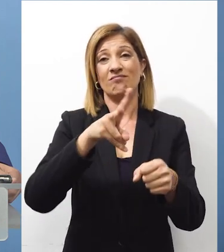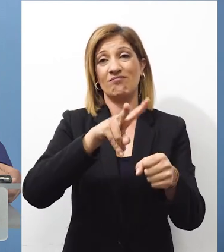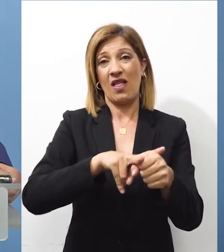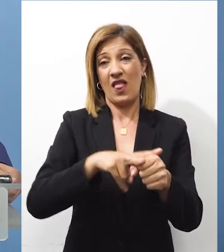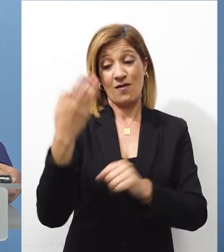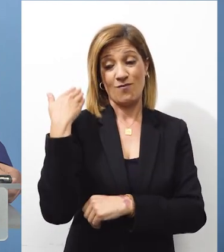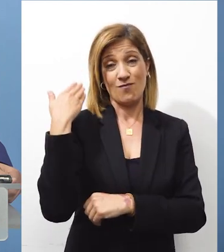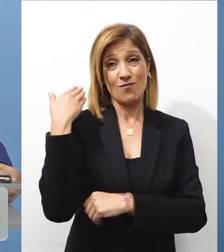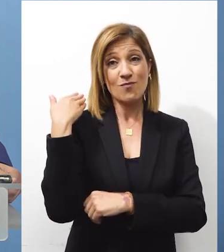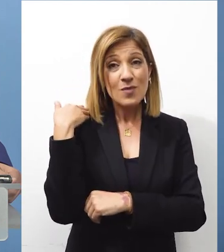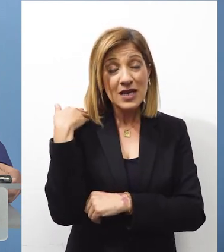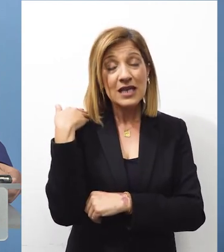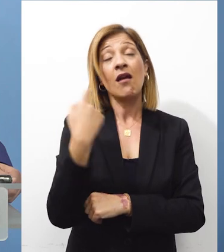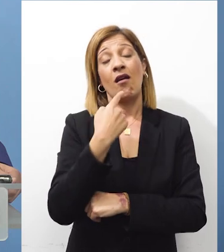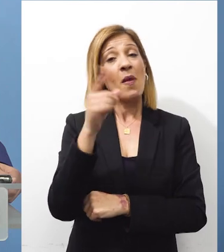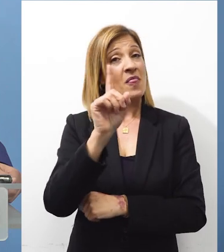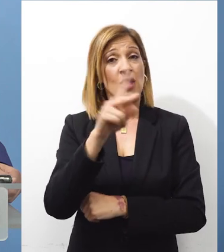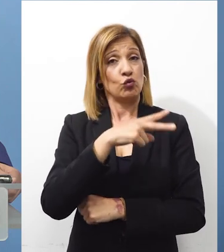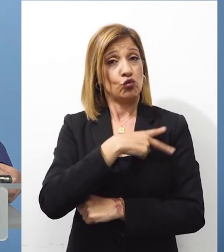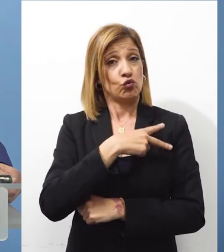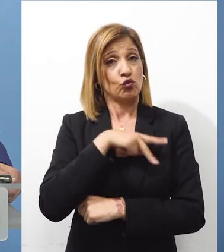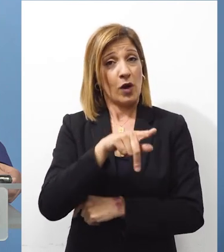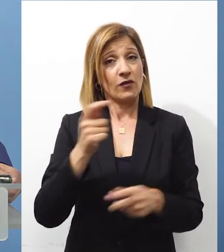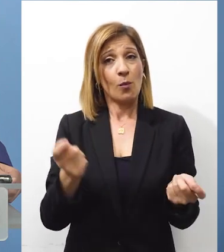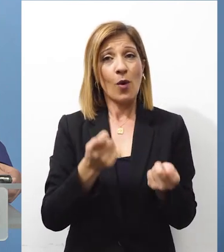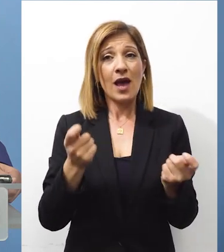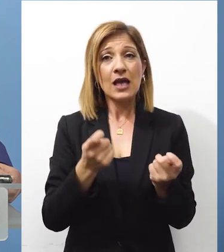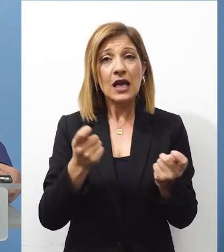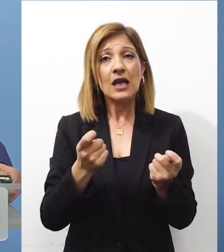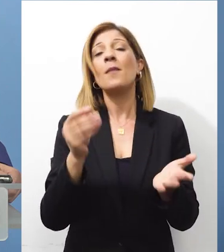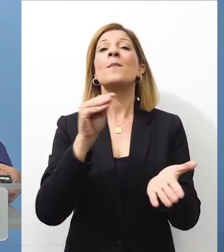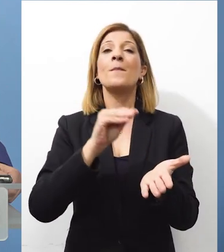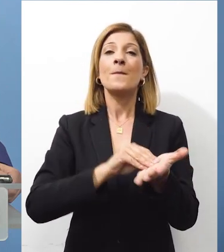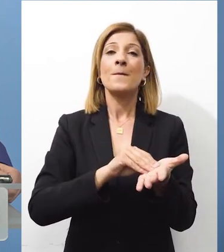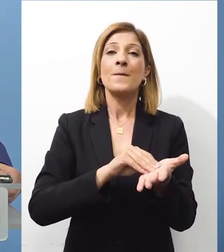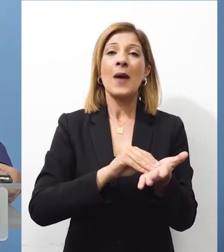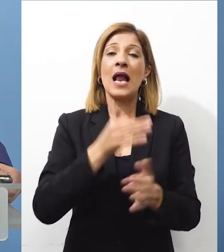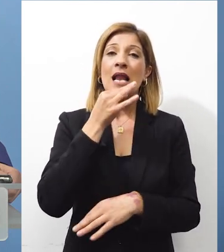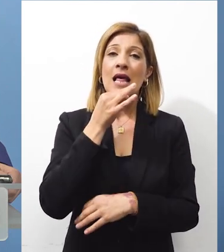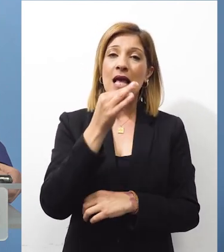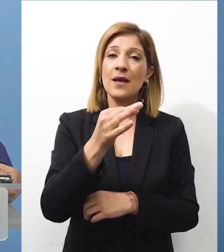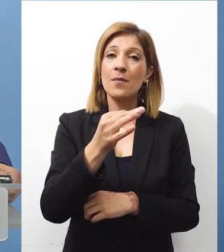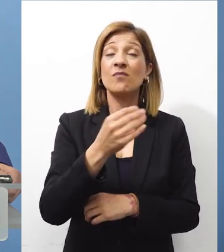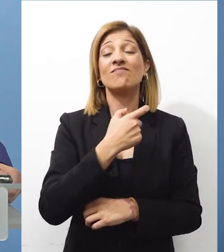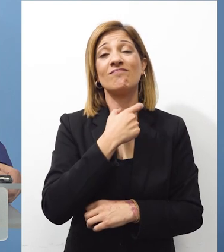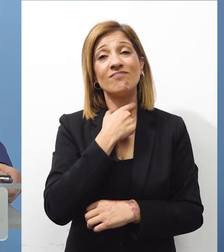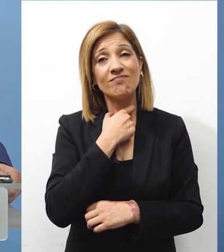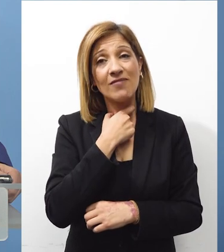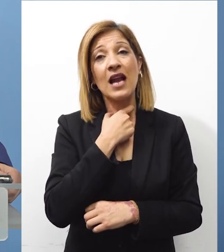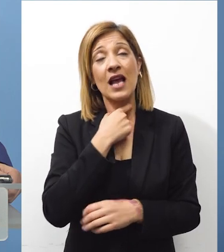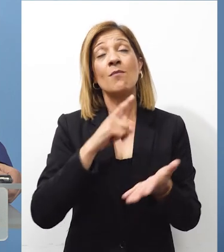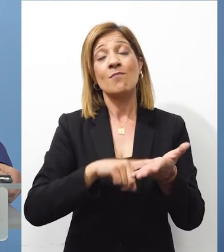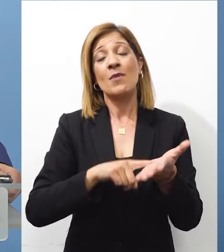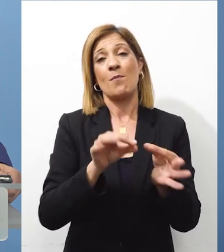ζωή τους. Καταδικάστηκε εκ νέου το εν λόγω συμβάν. Επιβεβαιώθηκε ότι είναι αναγκαία η λήψη